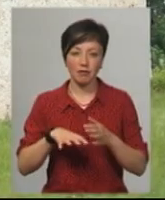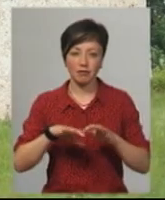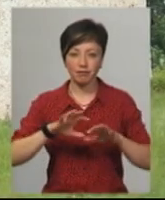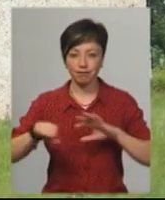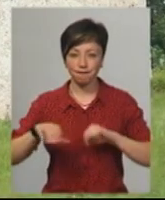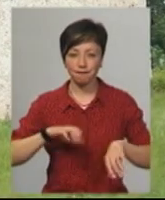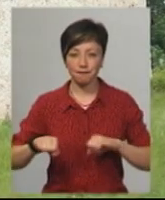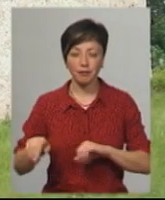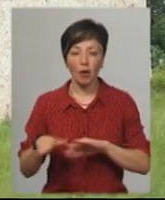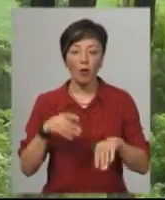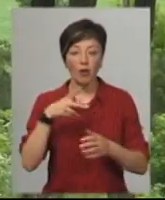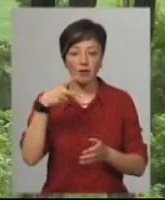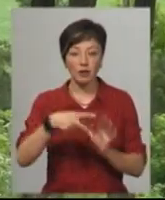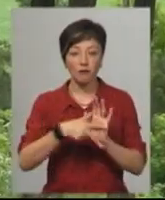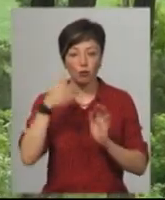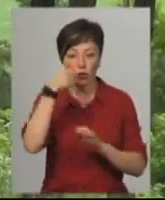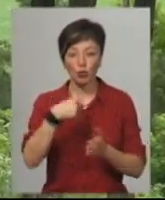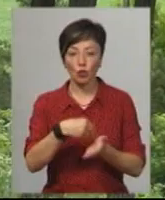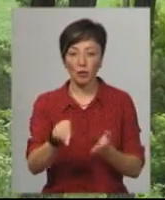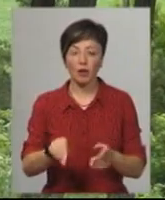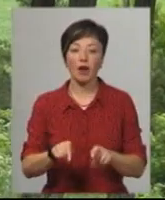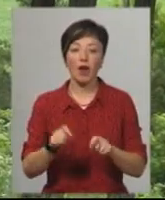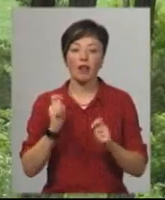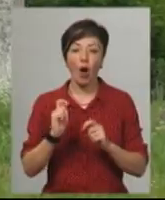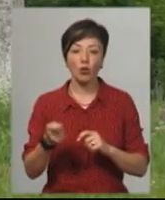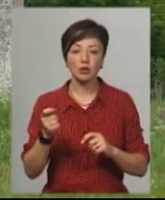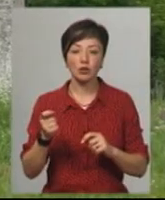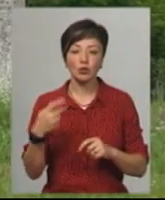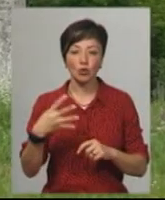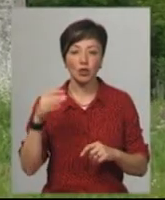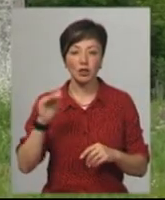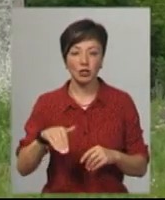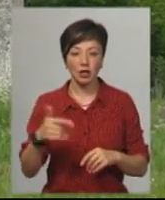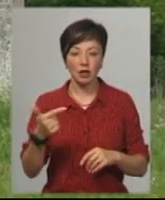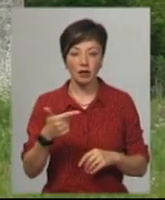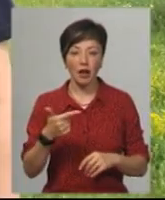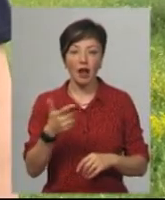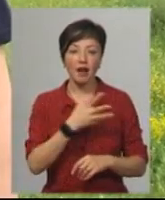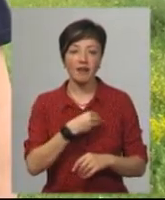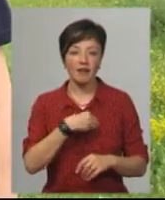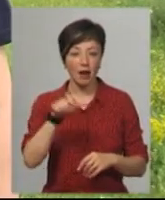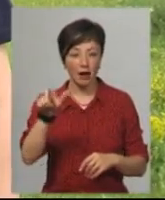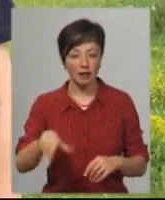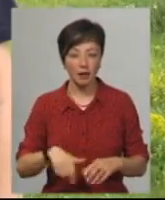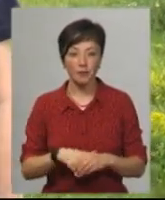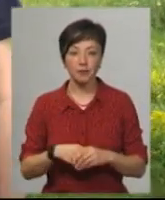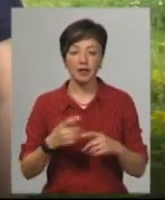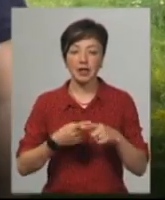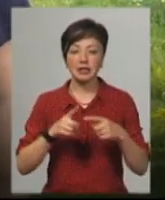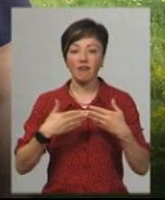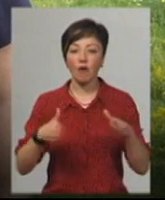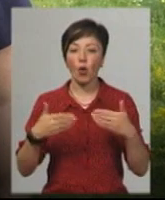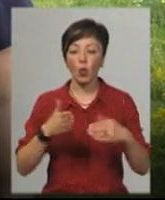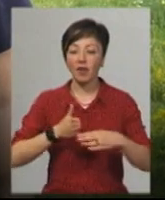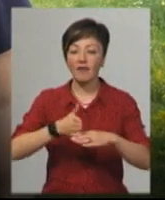Доки маєток не купив у 2008 році на відкритому аукціоні за 40 тисяч гривень львів'янин Ігор Скальський. Ці ворота – це був в'їзд у